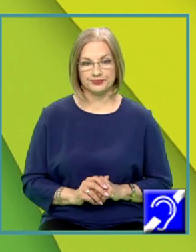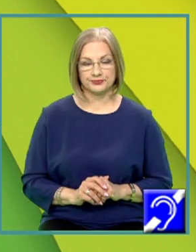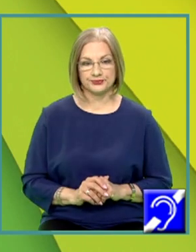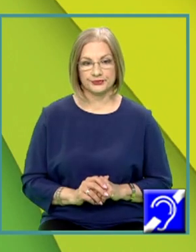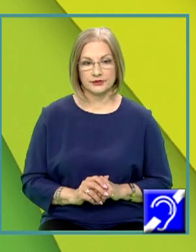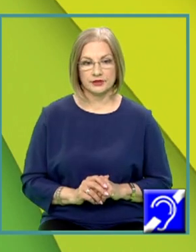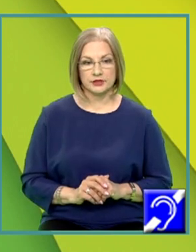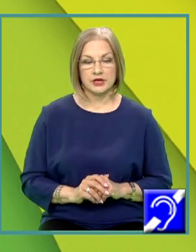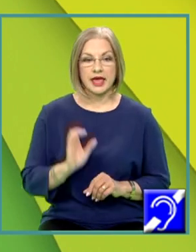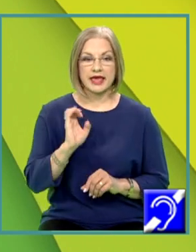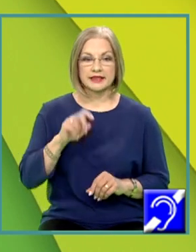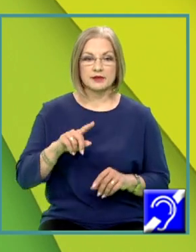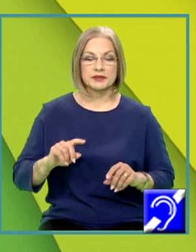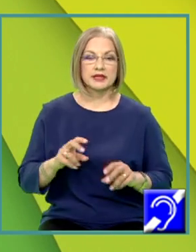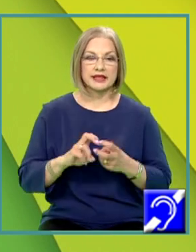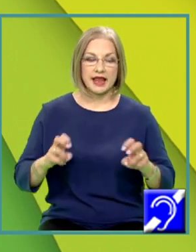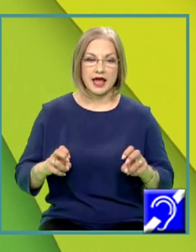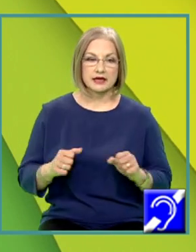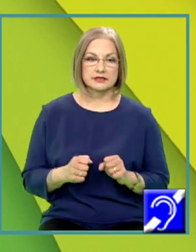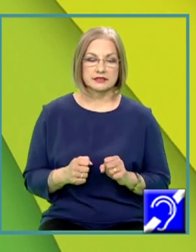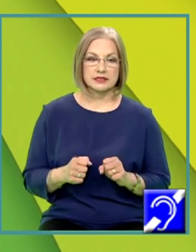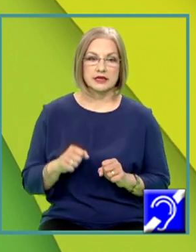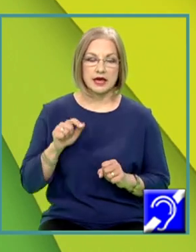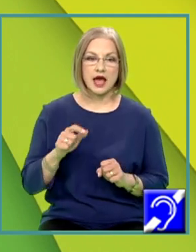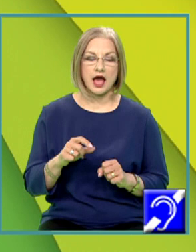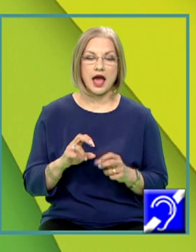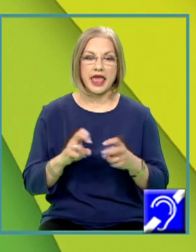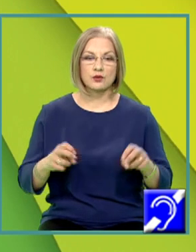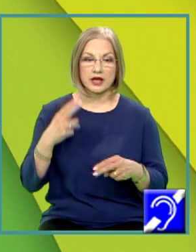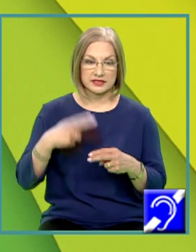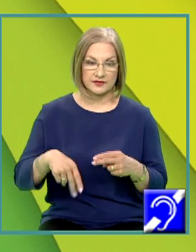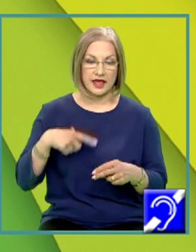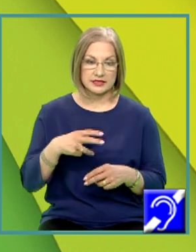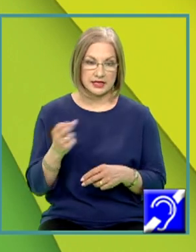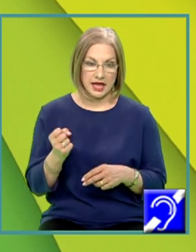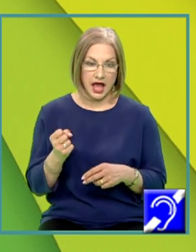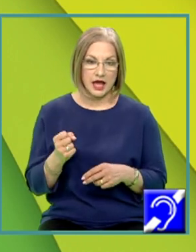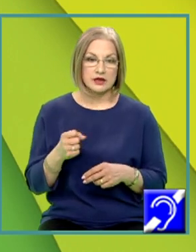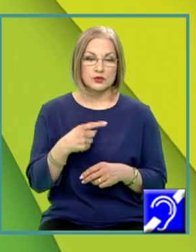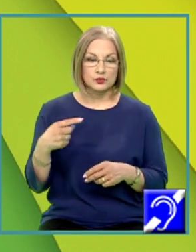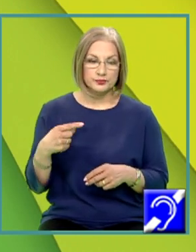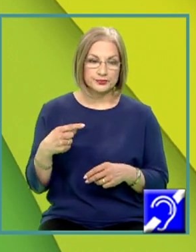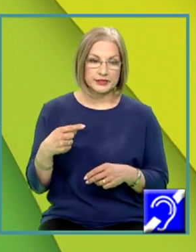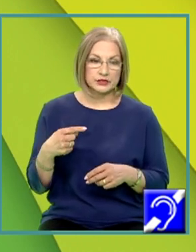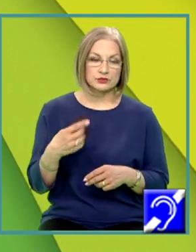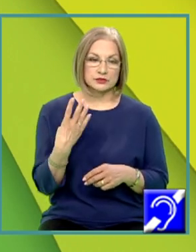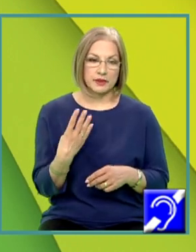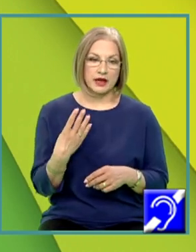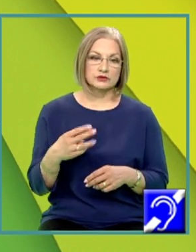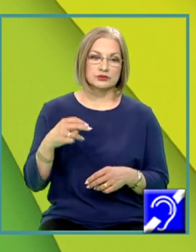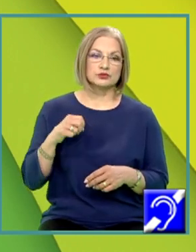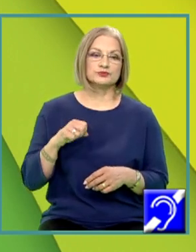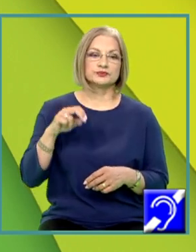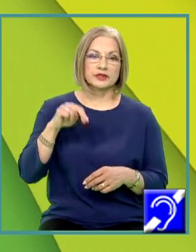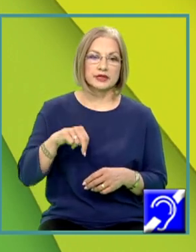Entalpia de reacție a ecuației finale este egală cu minus patru entalpia